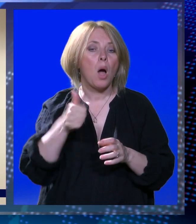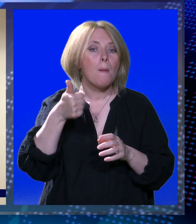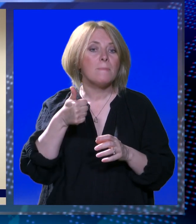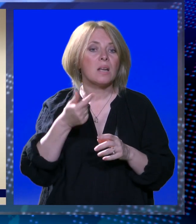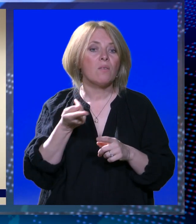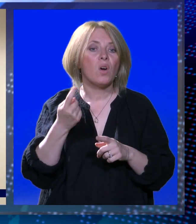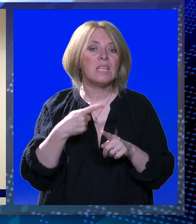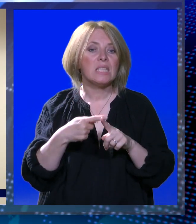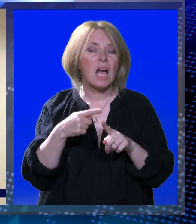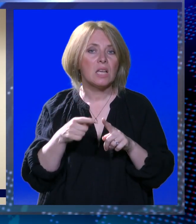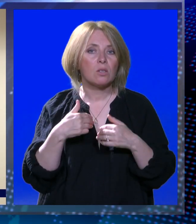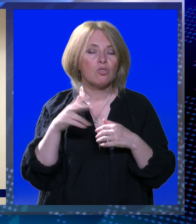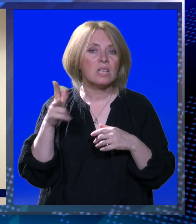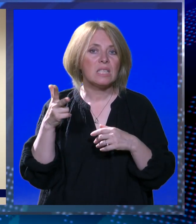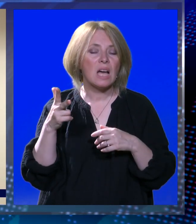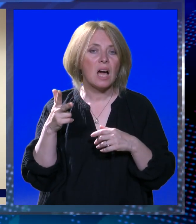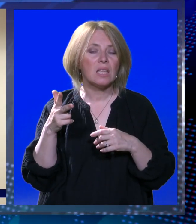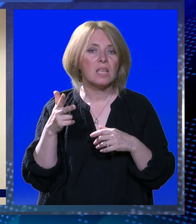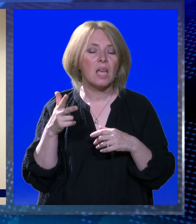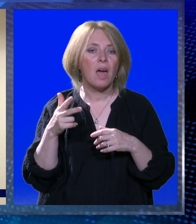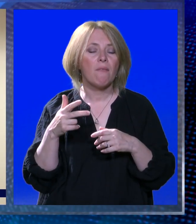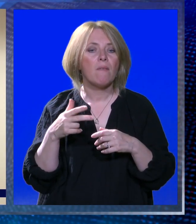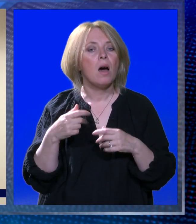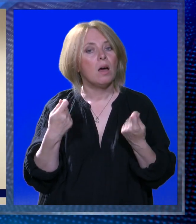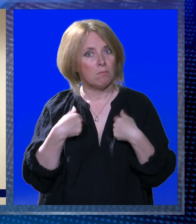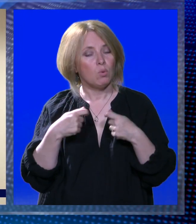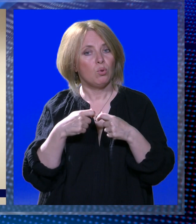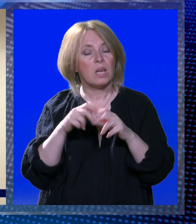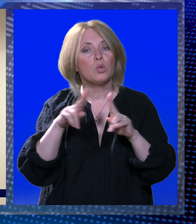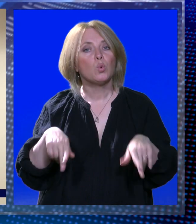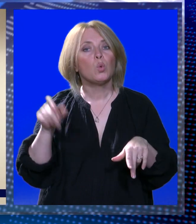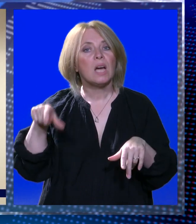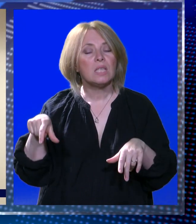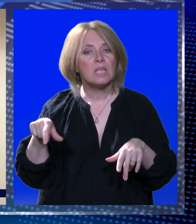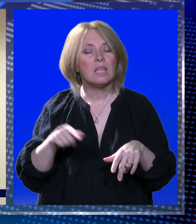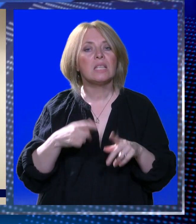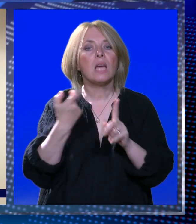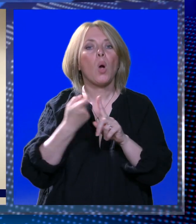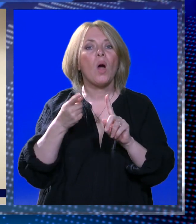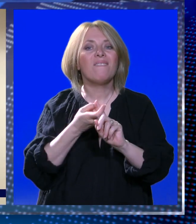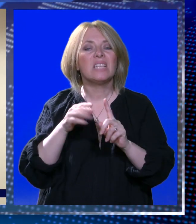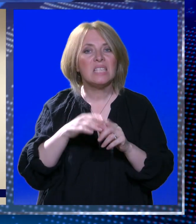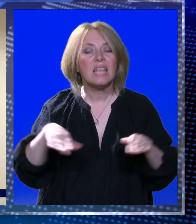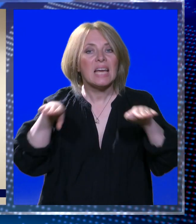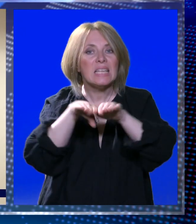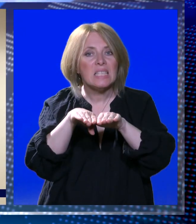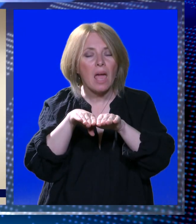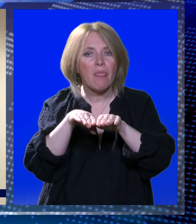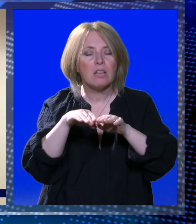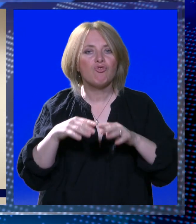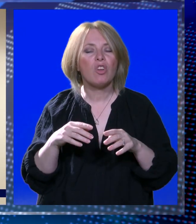Kao prvo iz razloga što je zahtjevi i udruge sudaca su bili da se koeficijenti sudaca